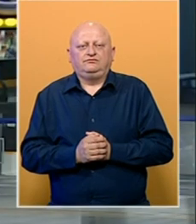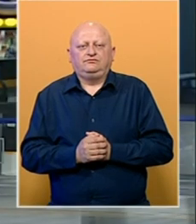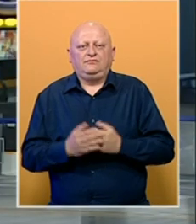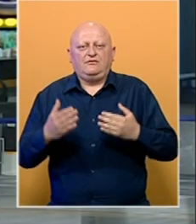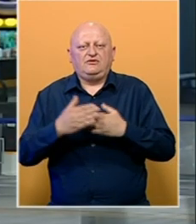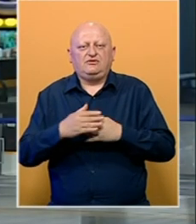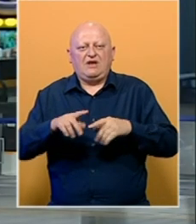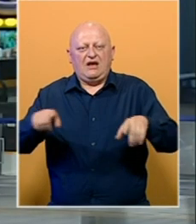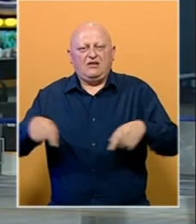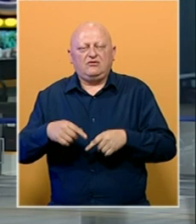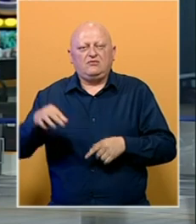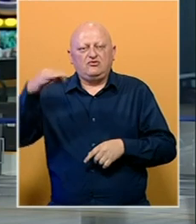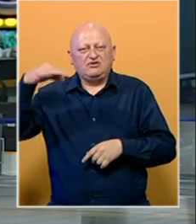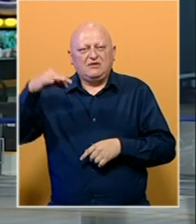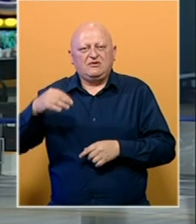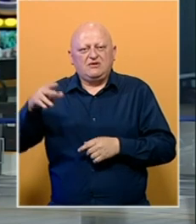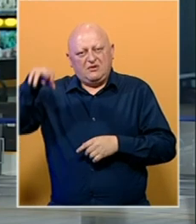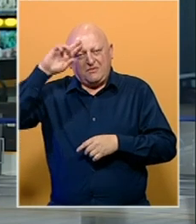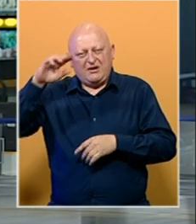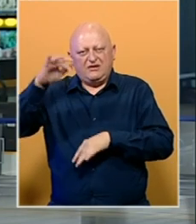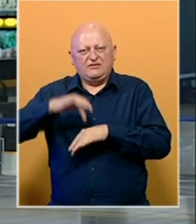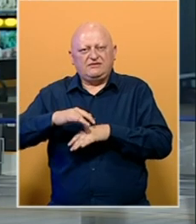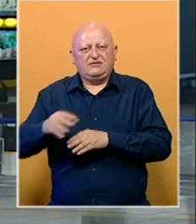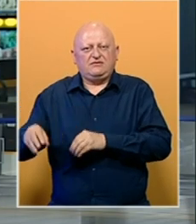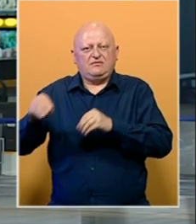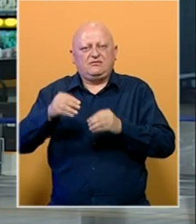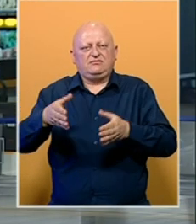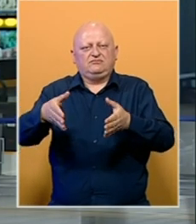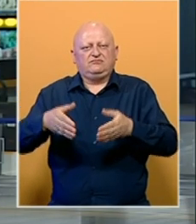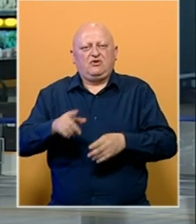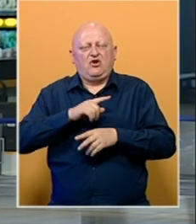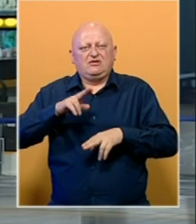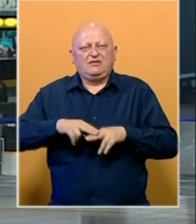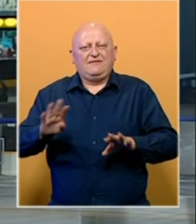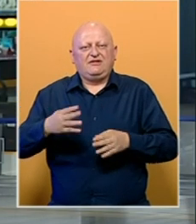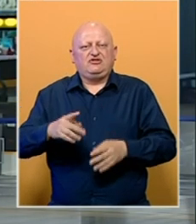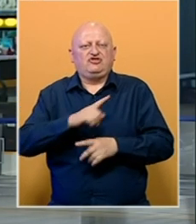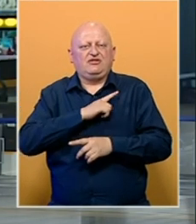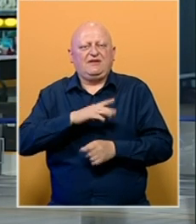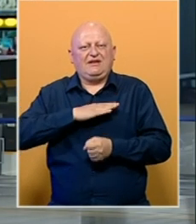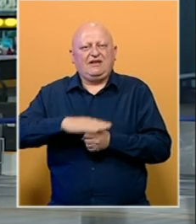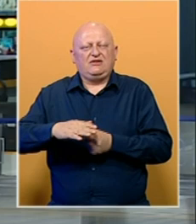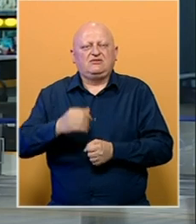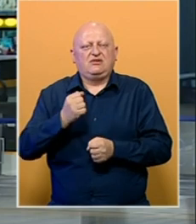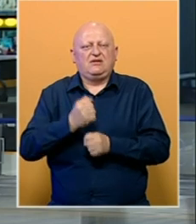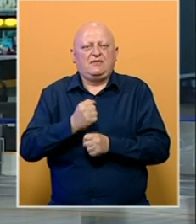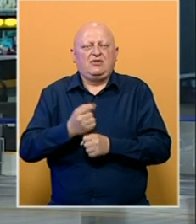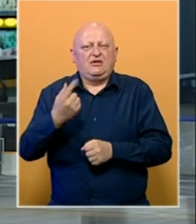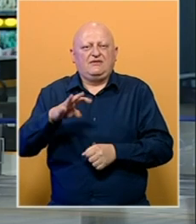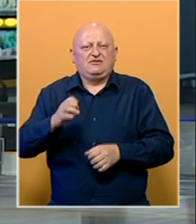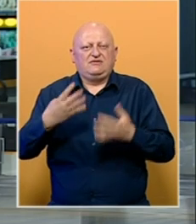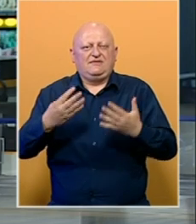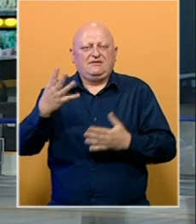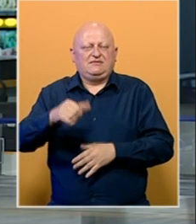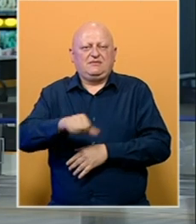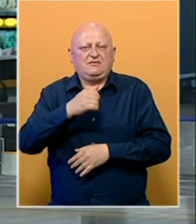Večara su iz hale u potočvarima do memorialnog centra preneseni tabuti s posmrtim ostacima. Devetna je žrtava genocida počinjenog